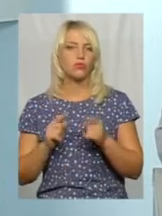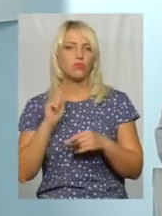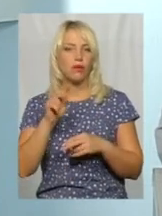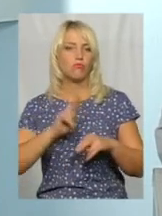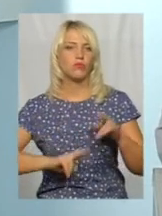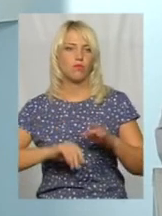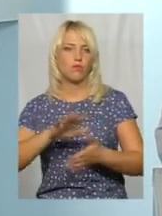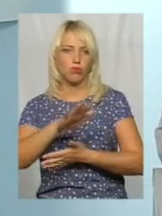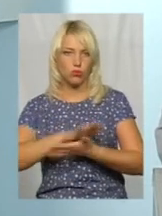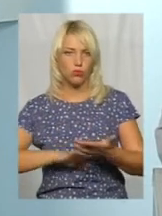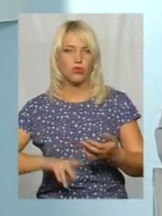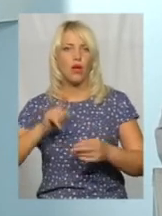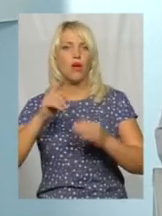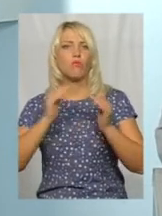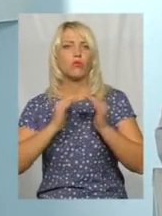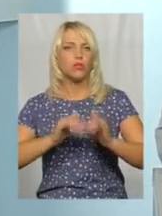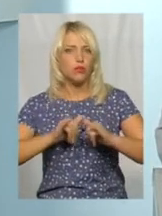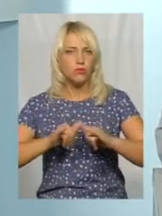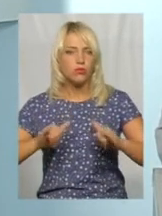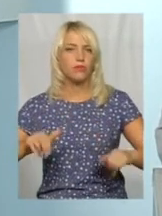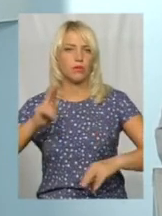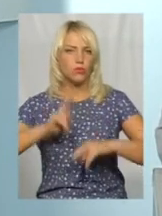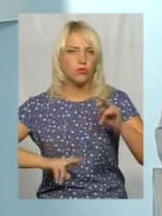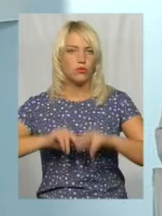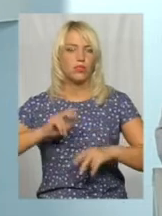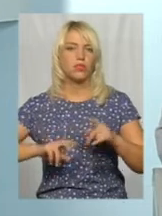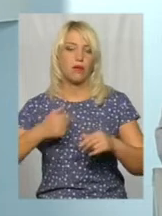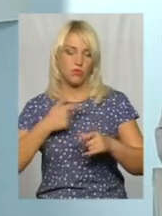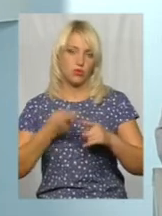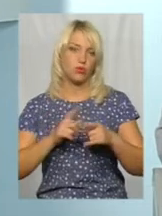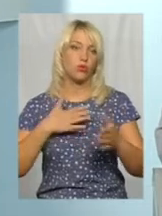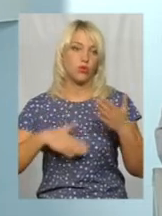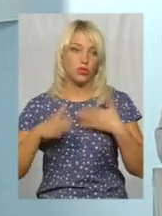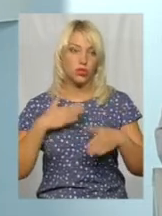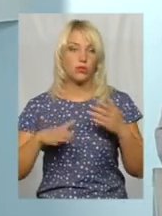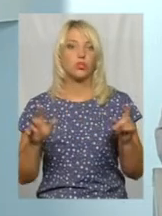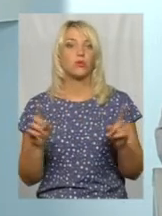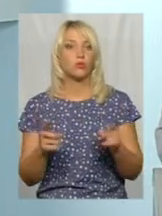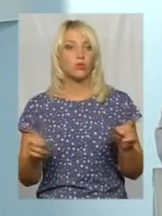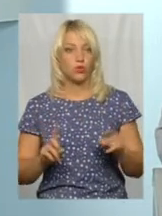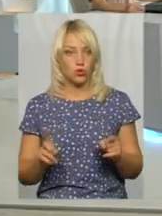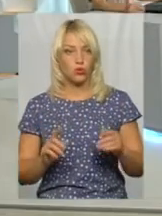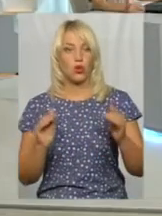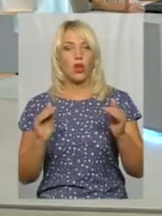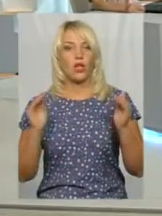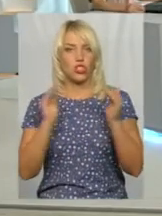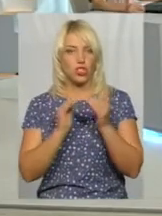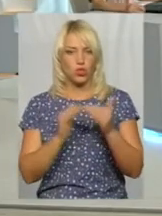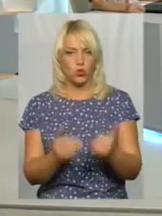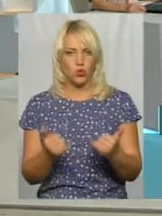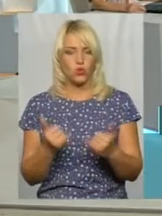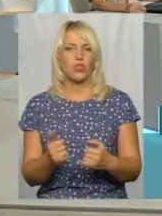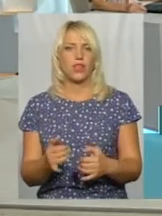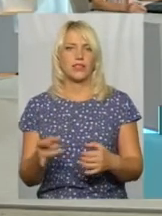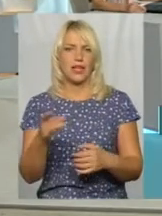продовжується далі, будинки ростуть як гриби, ми з того тішимося, тому що житло сучасне, мікрорайон